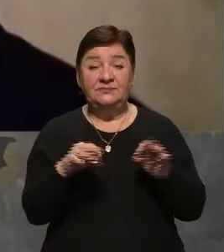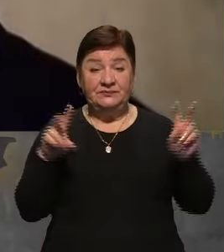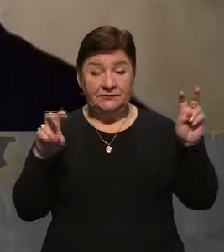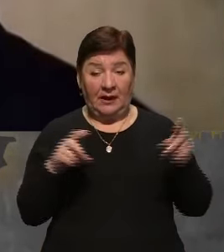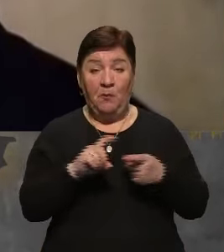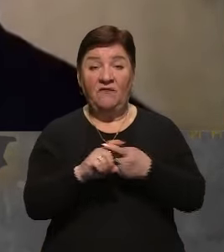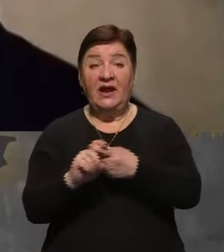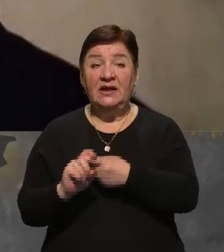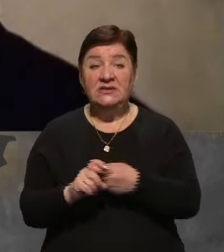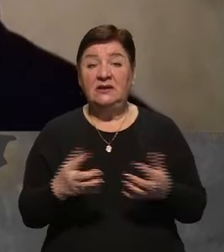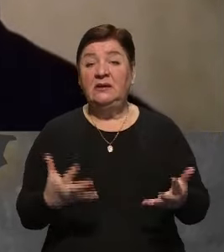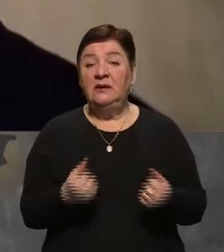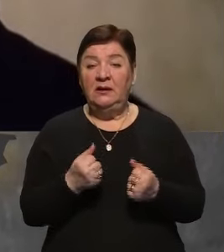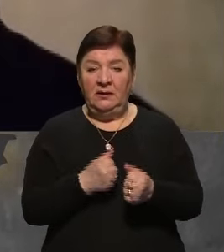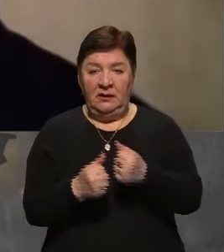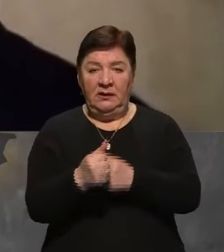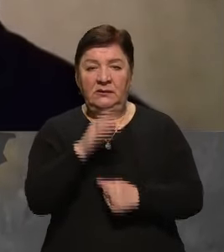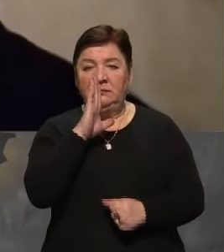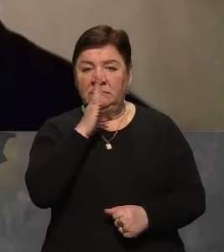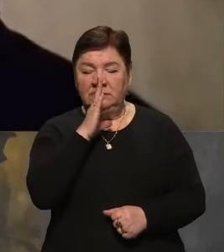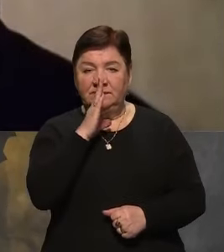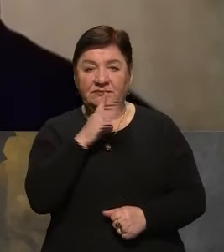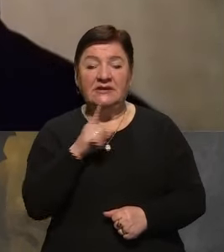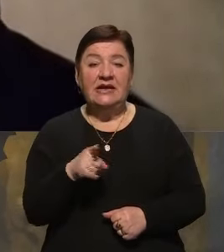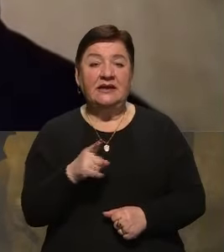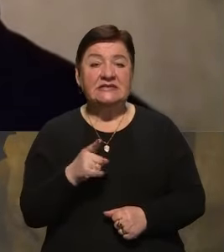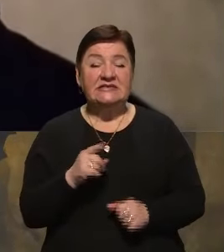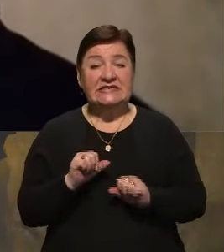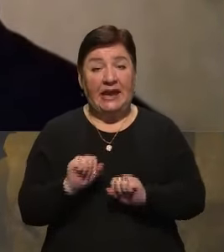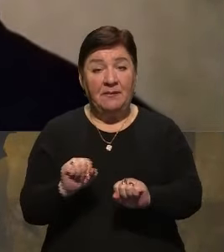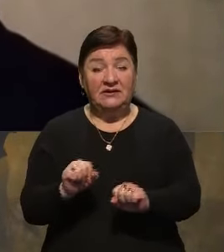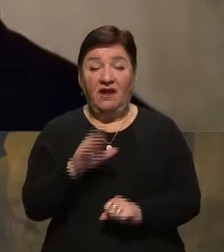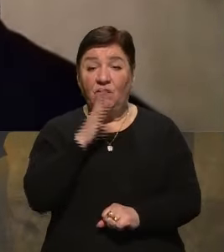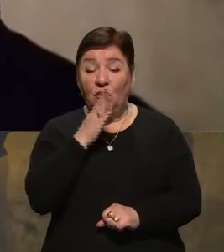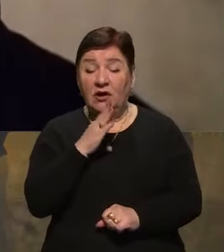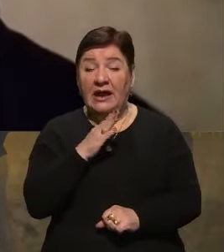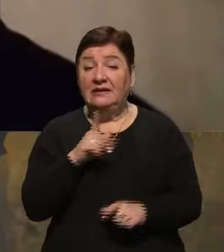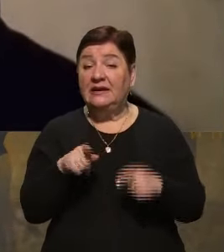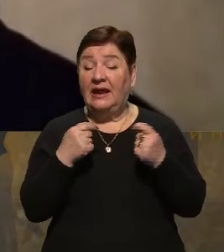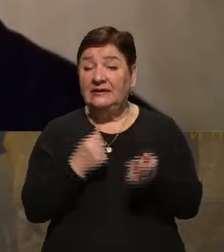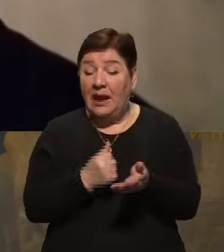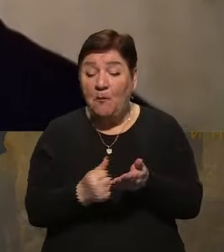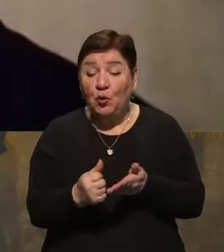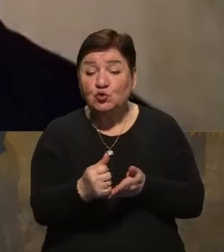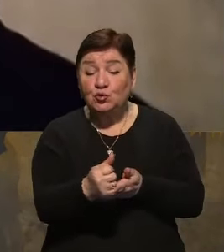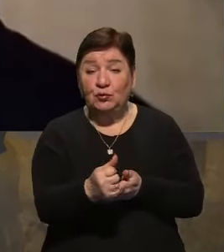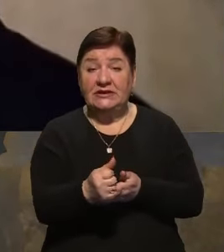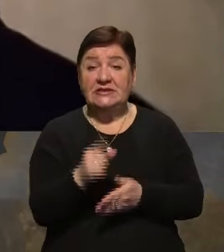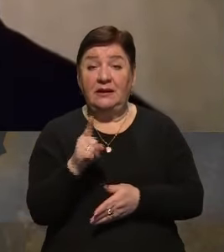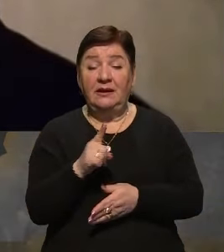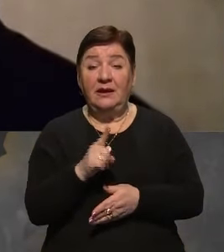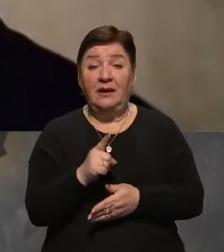'язані зі стримуванням насамперед ворога. Зараз, основне, це стримати ворога, не дати йому просунутися і